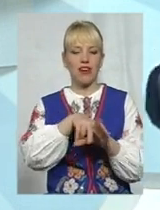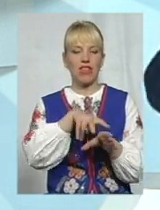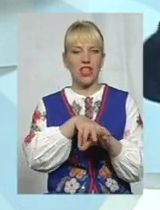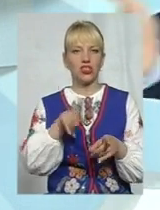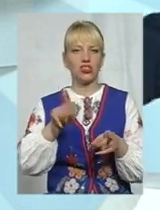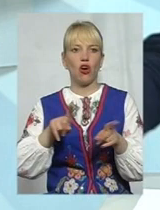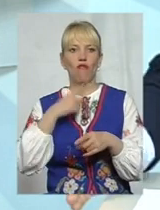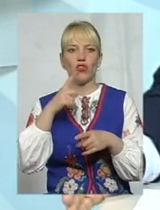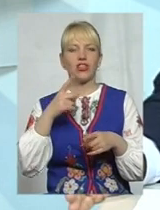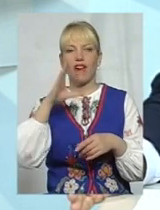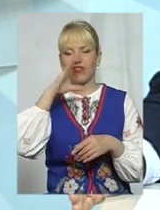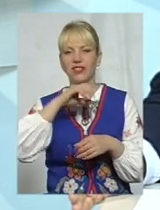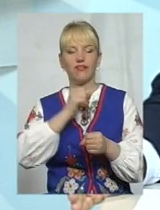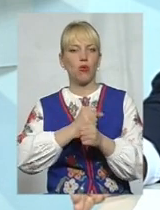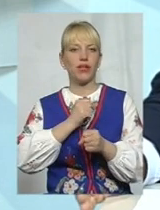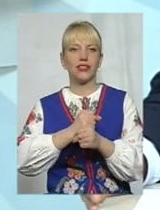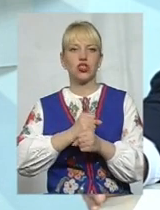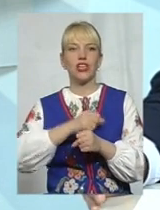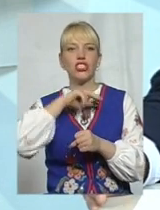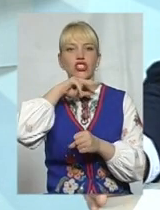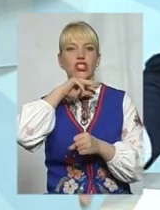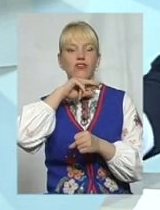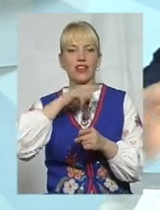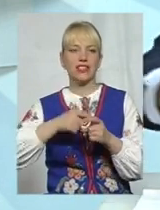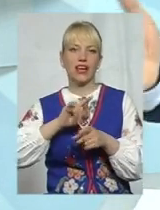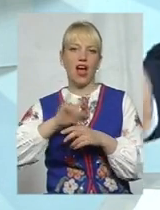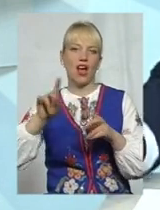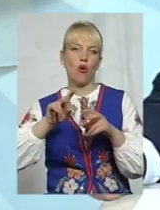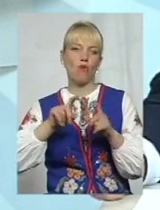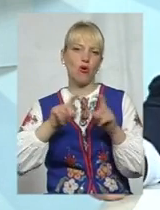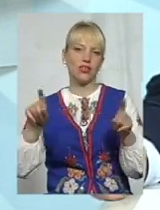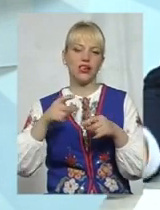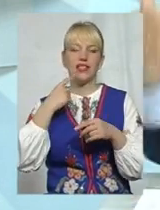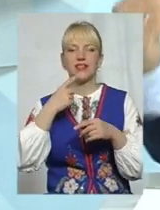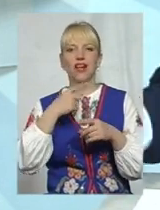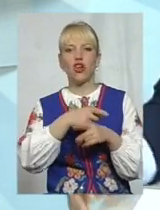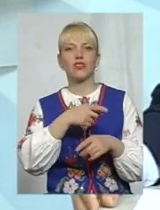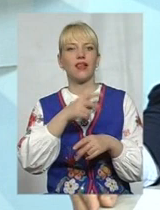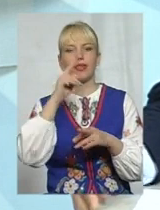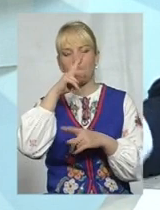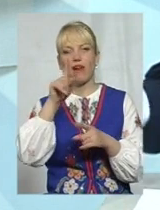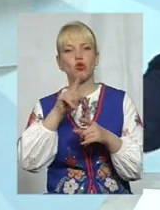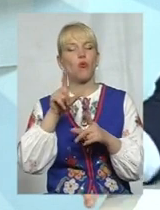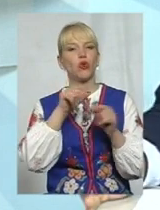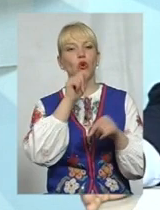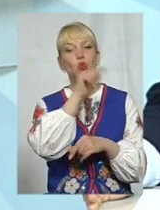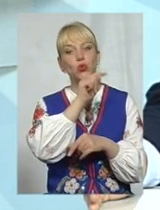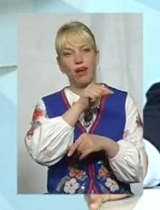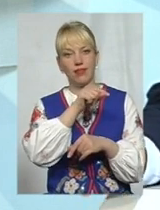те, що ефективно працює Чернівецький аеропорт, то в нас кажуть, ну, ви знаєте, це десь неправильно, що ви поїхали саме туди. Ми